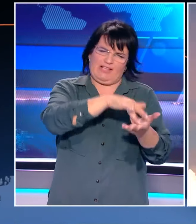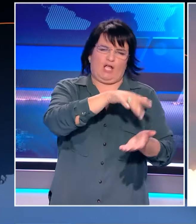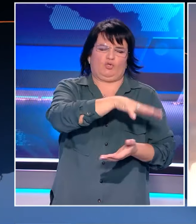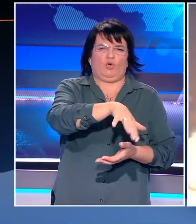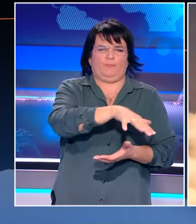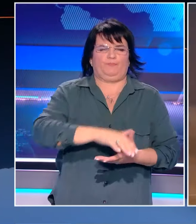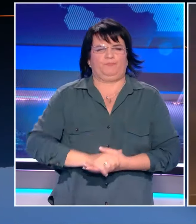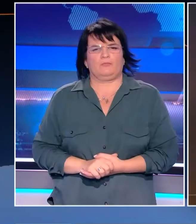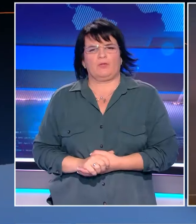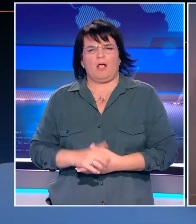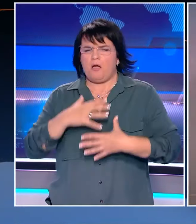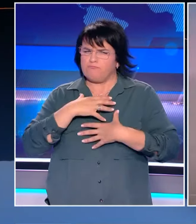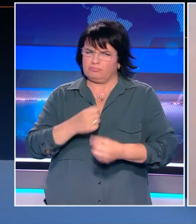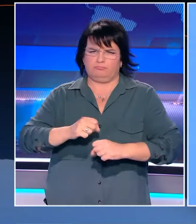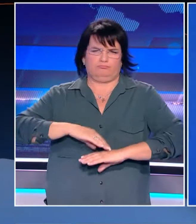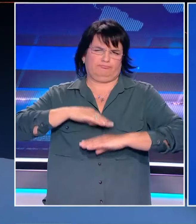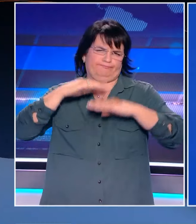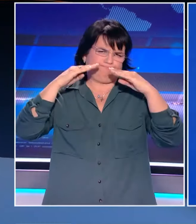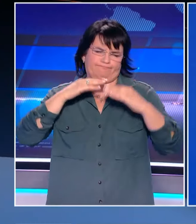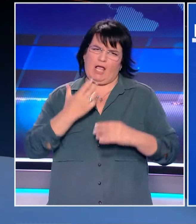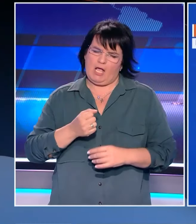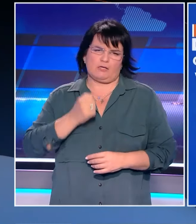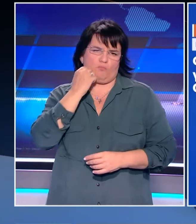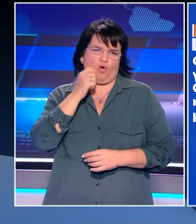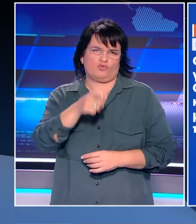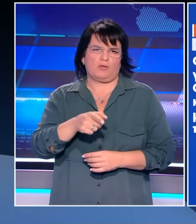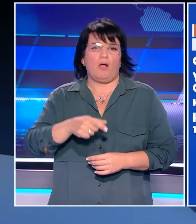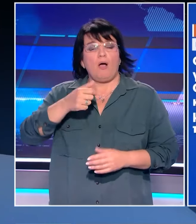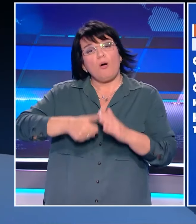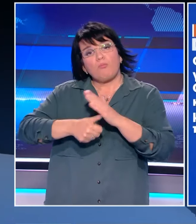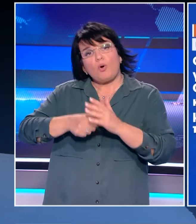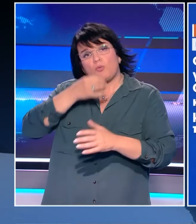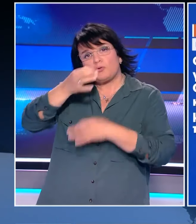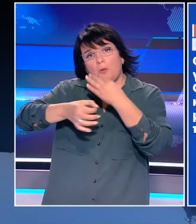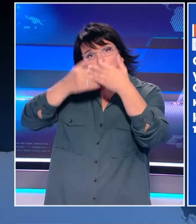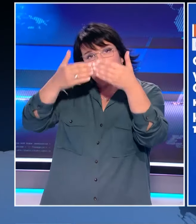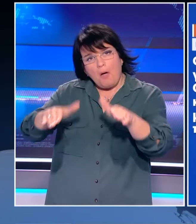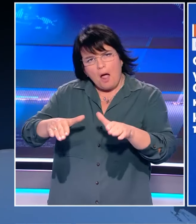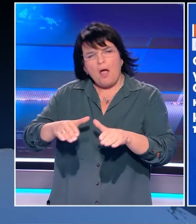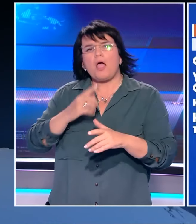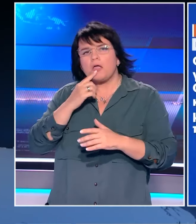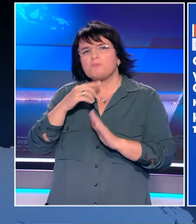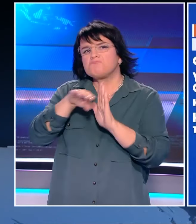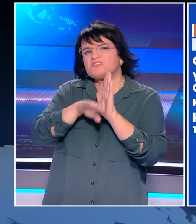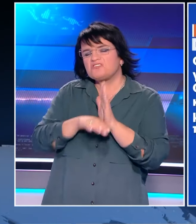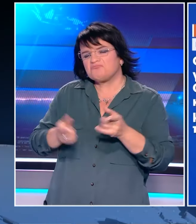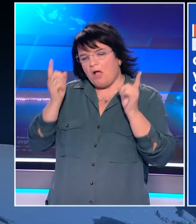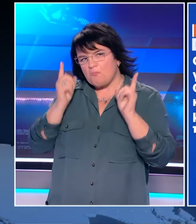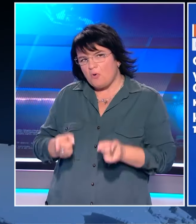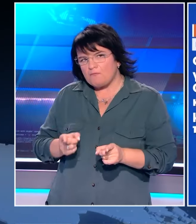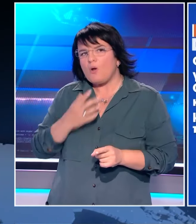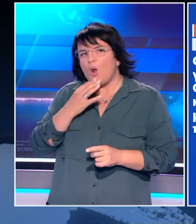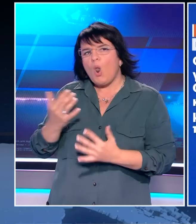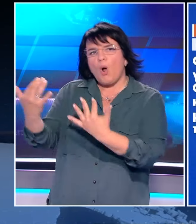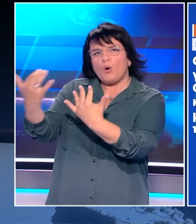Την ίδια ώρα, οργή επικρατεί στη Μόσχα. Ο πρόεδρος έχει μιλήσει για το θέμα αυτό. Θα λάβουμε τις κατάλληλες αποφάσεις με βάση